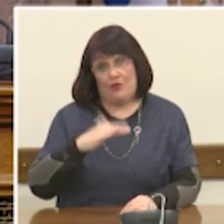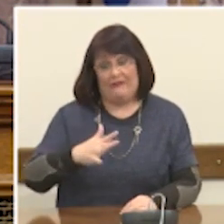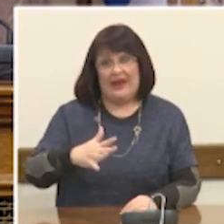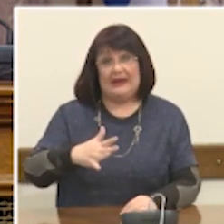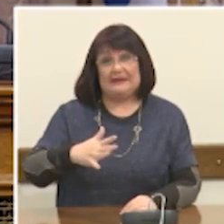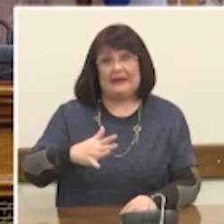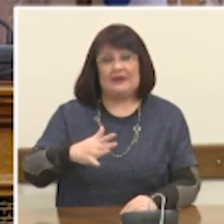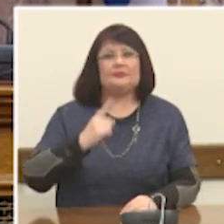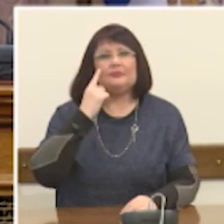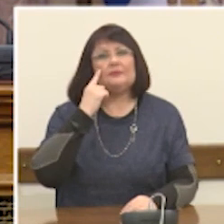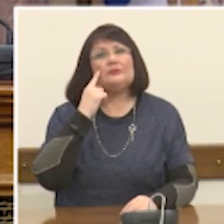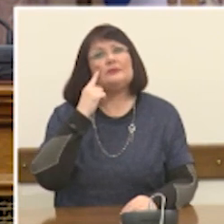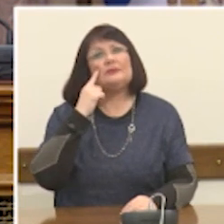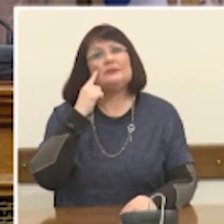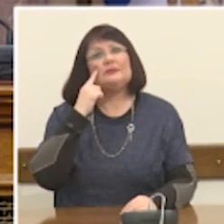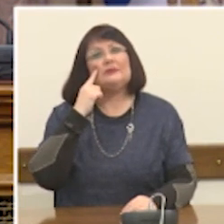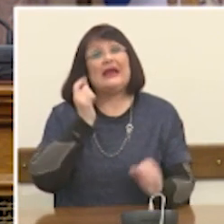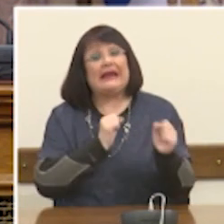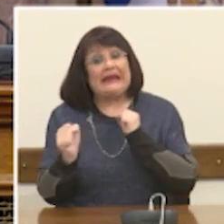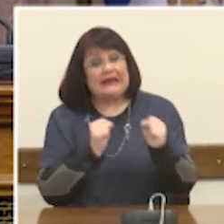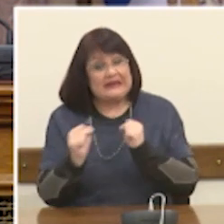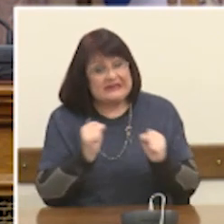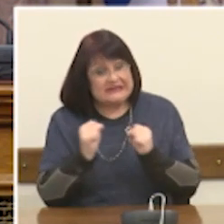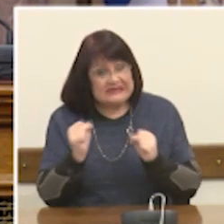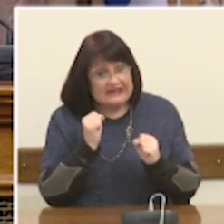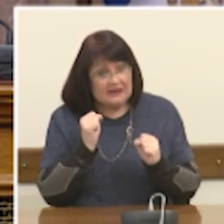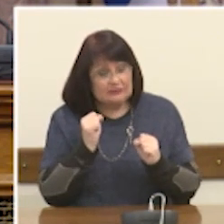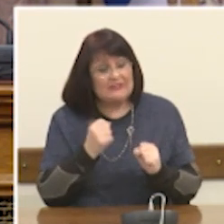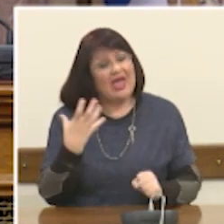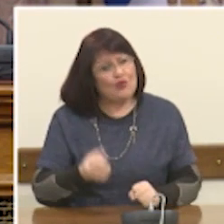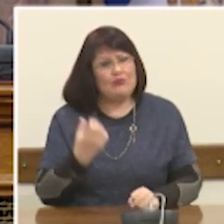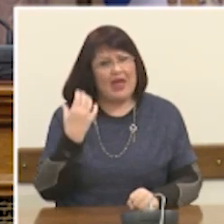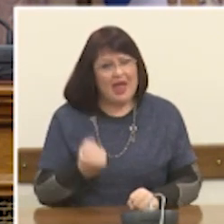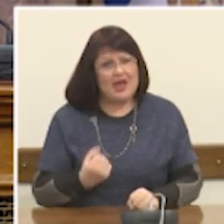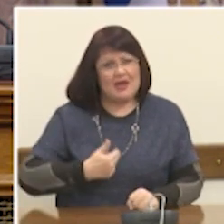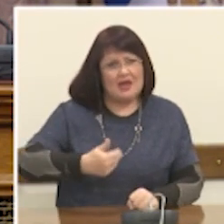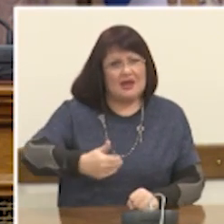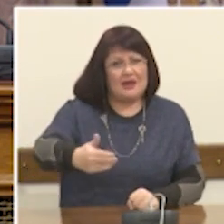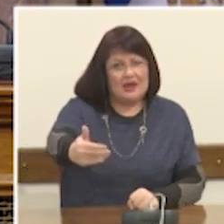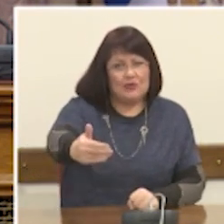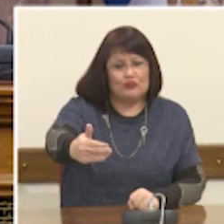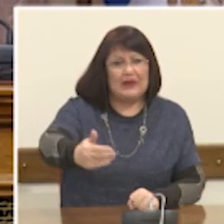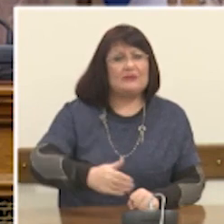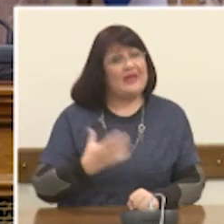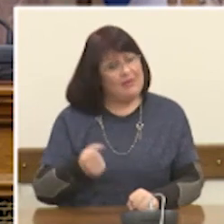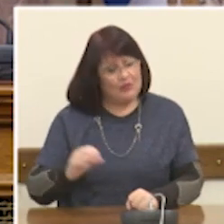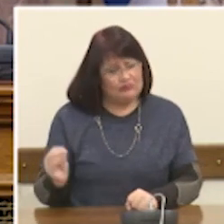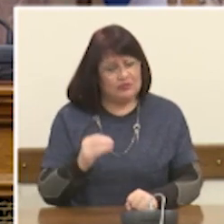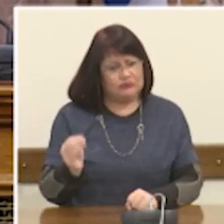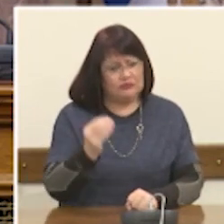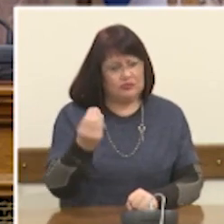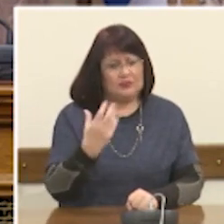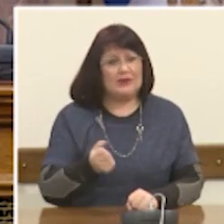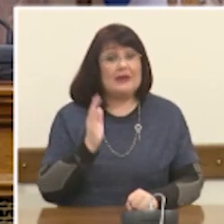οι κρίσεις τις οποίες θα αντιμετωπίζουμε δεν θα είναι περιστασιακά, αλλά όλο ένα και πιο συχνά φαινόμενα, η δυνατότητα να μπορούμε